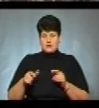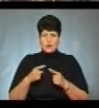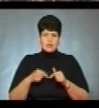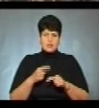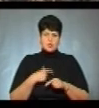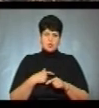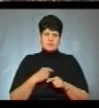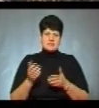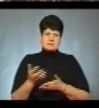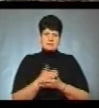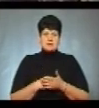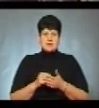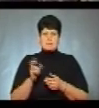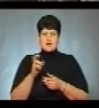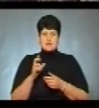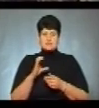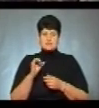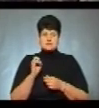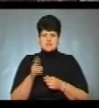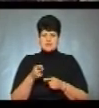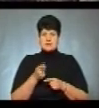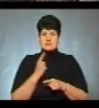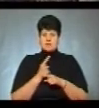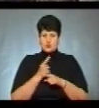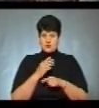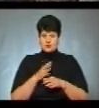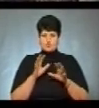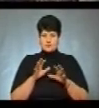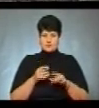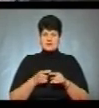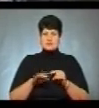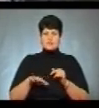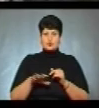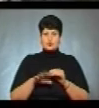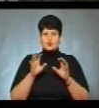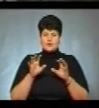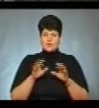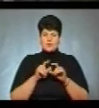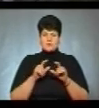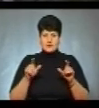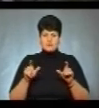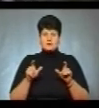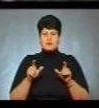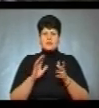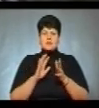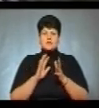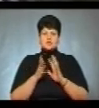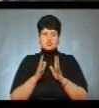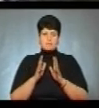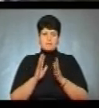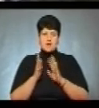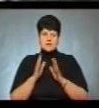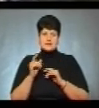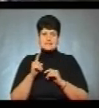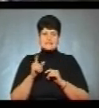березового соку, що заборонено законом. Ця територія відноситься до об'єкту природозаповідного фонду – це є регіональний ландшафтний пак «Загребелля». Він, звичайно,